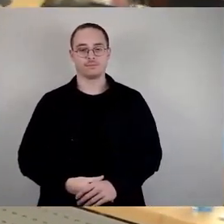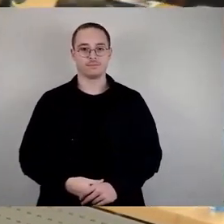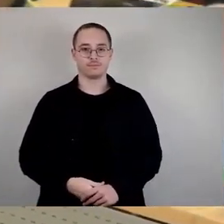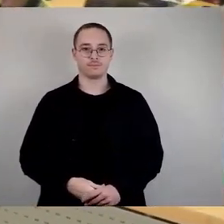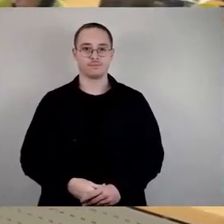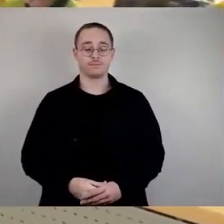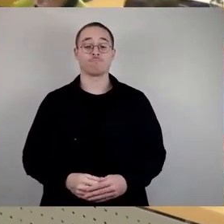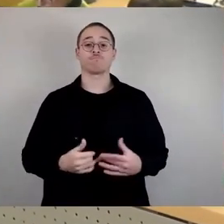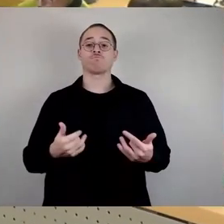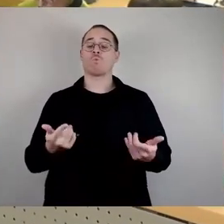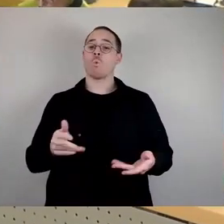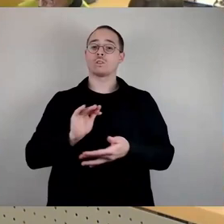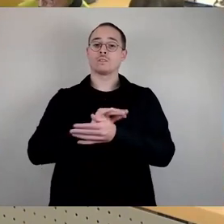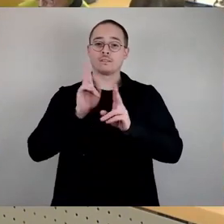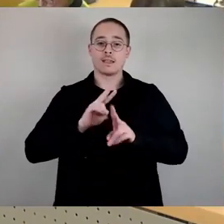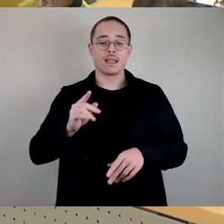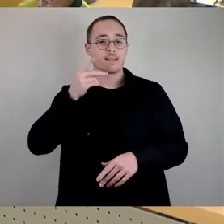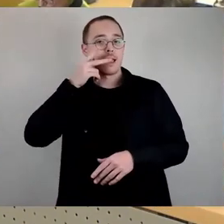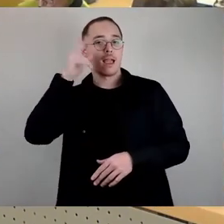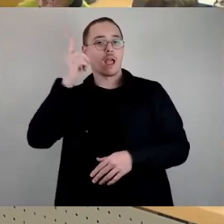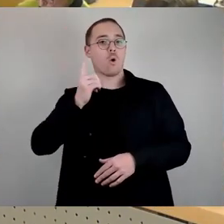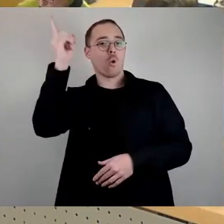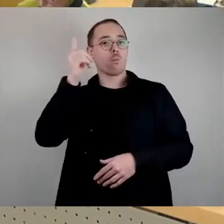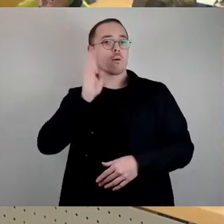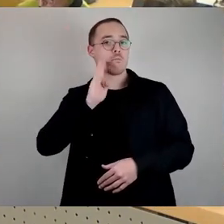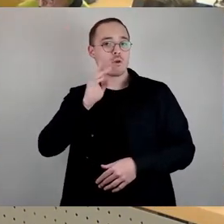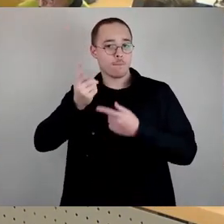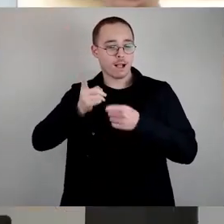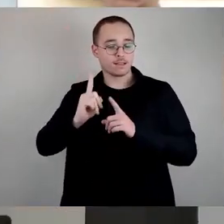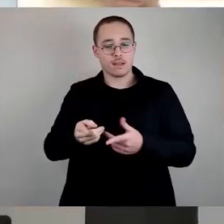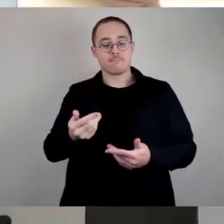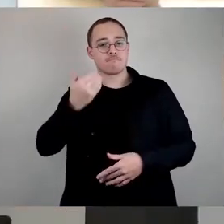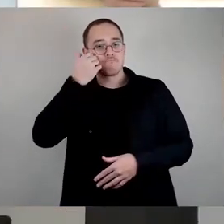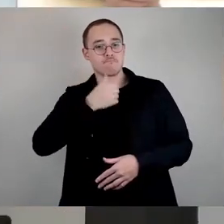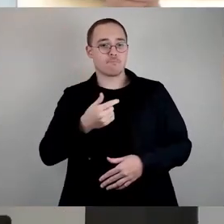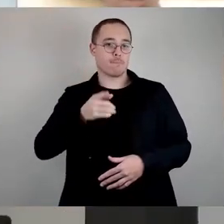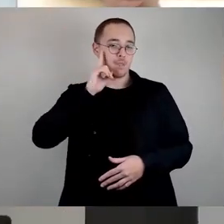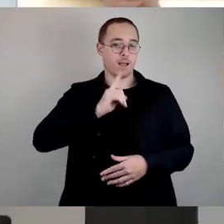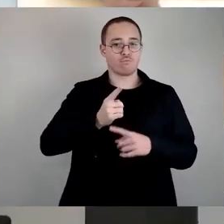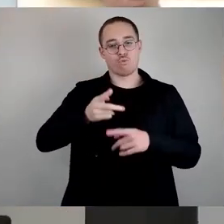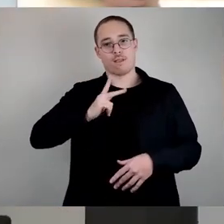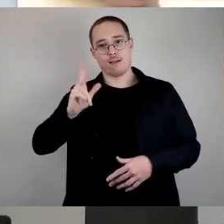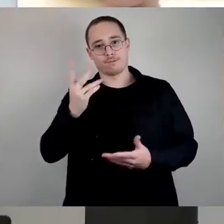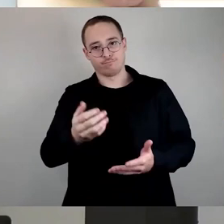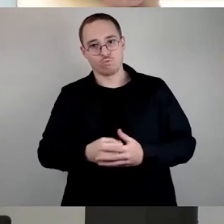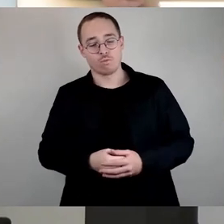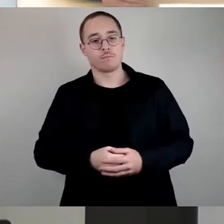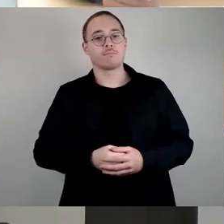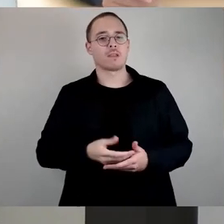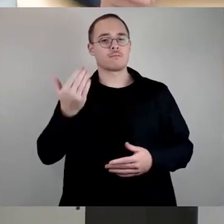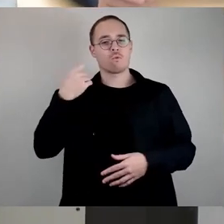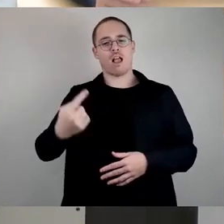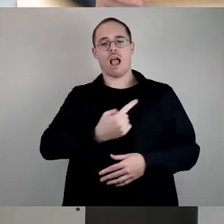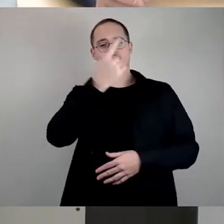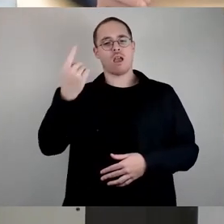Sehr geehrter Herr Oberbürgermeister, sehr geehrte Damen und Herren, es ist ungefähr ein Jahr her, da haben sich SPD, Grüne, FDP und CDU auf